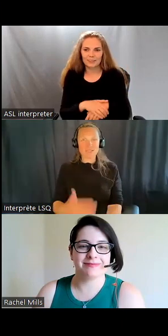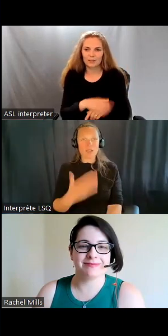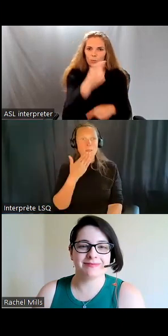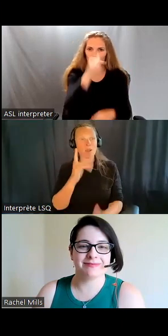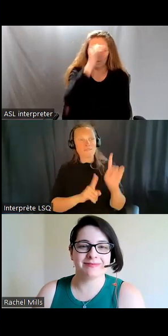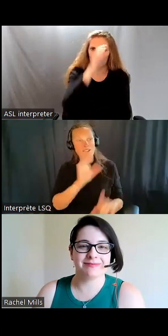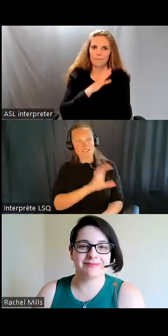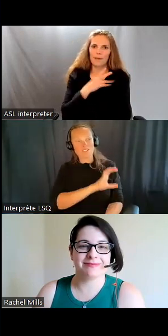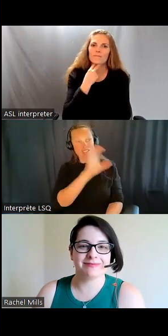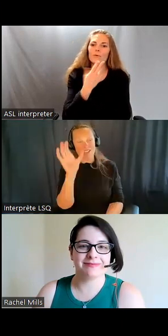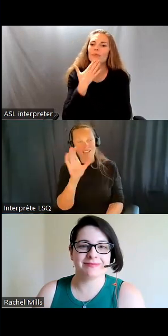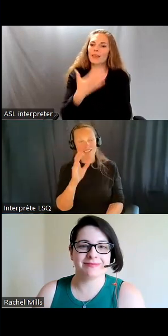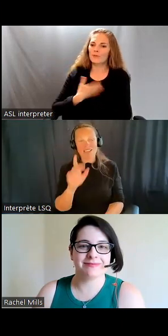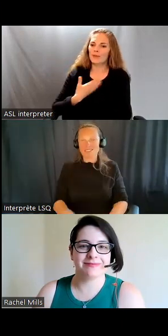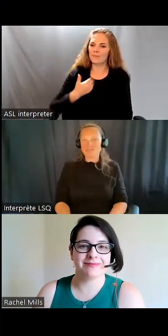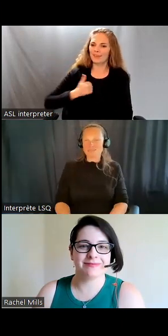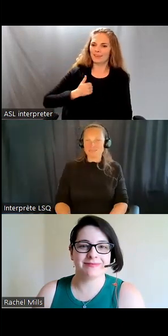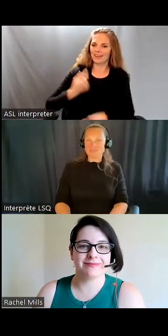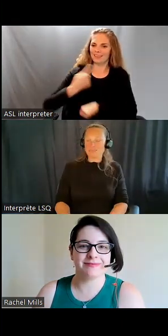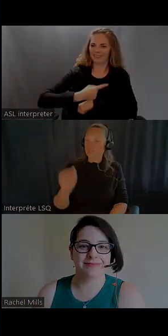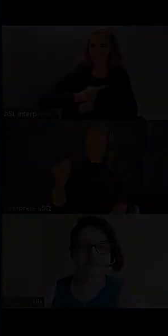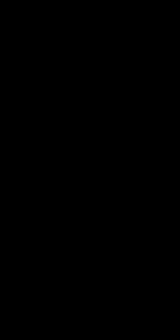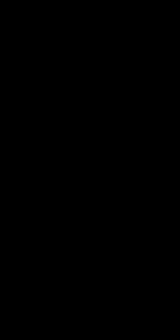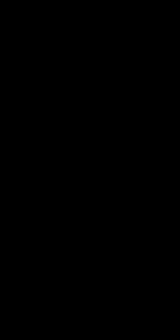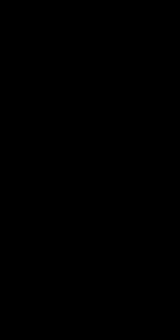Et bonne fête du Canada. Oui, merci. Merci.